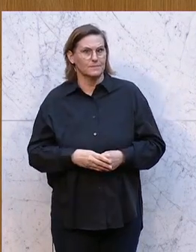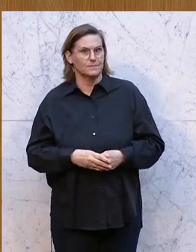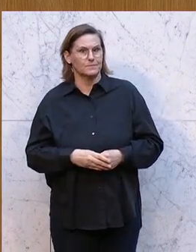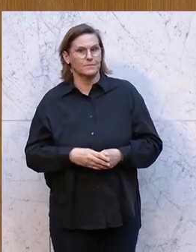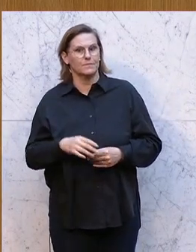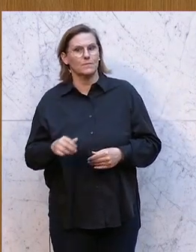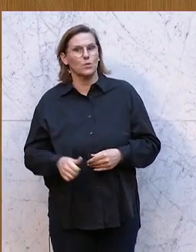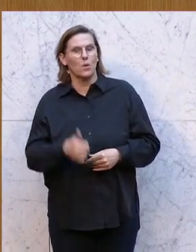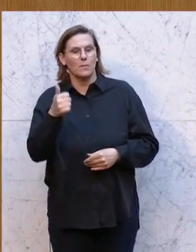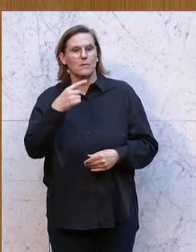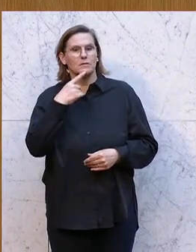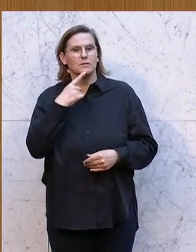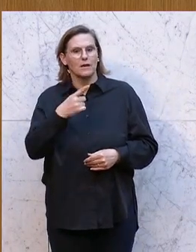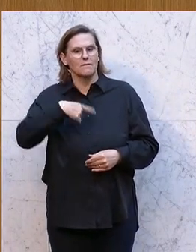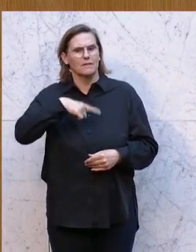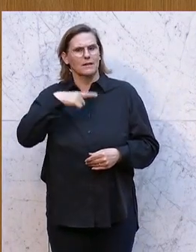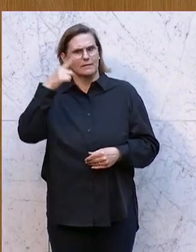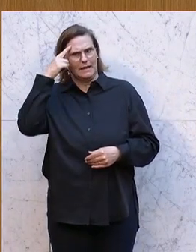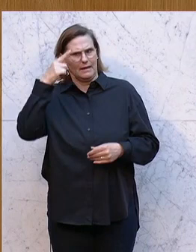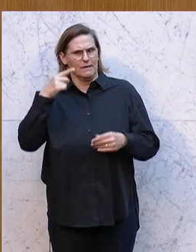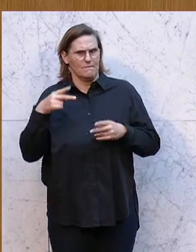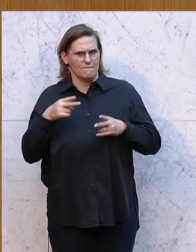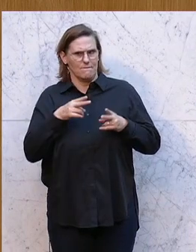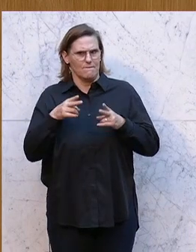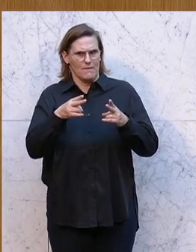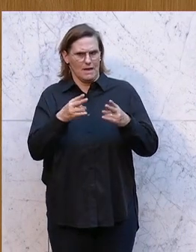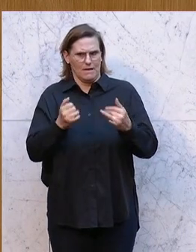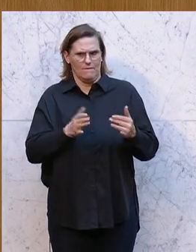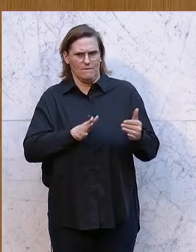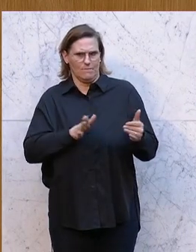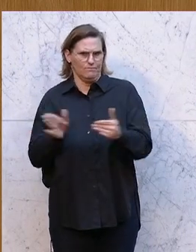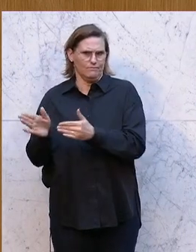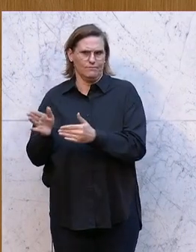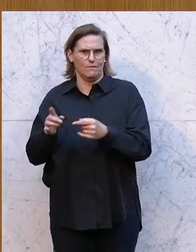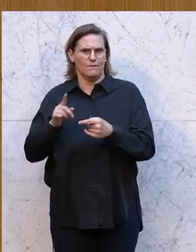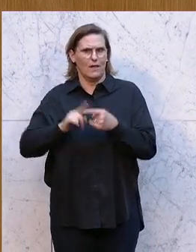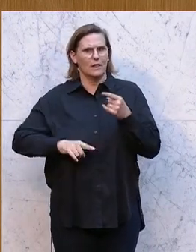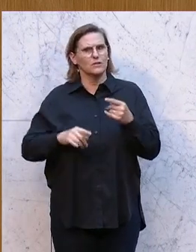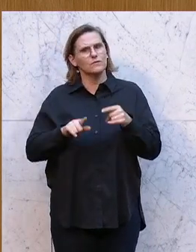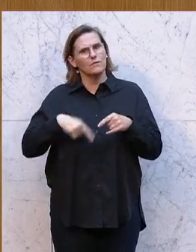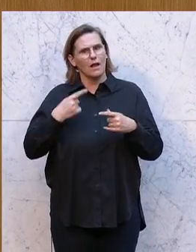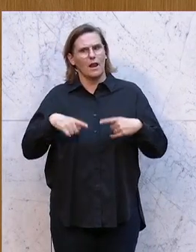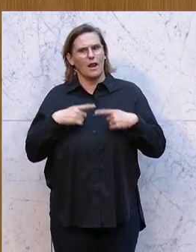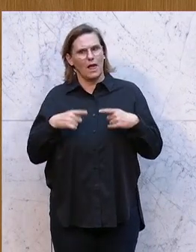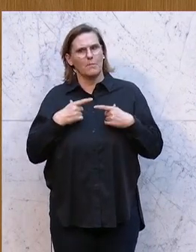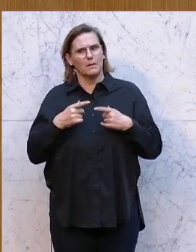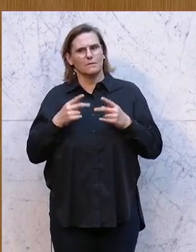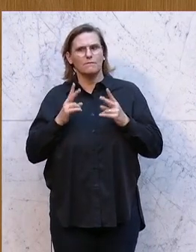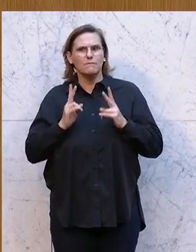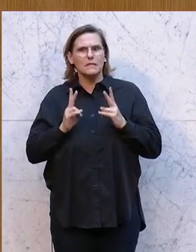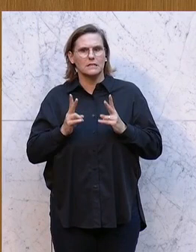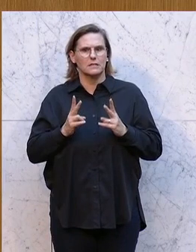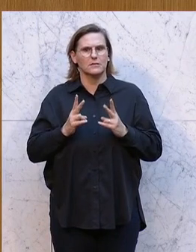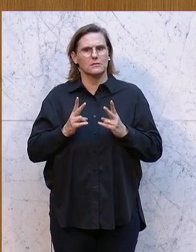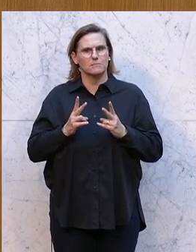Noch einmal, wir halten das für den komplett falschen Weg. Wir sind für ein analoges Leben, vor allem auch in diesem Bereich.